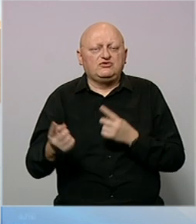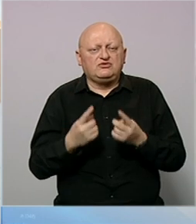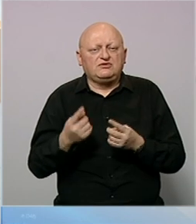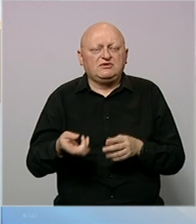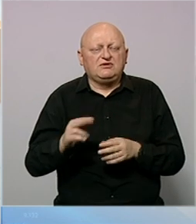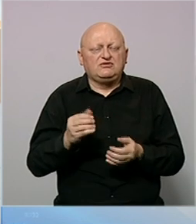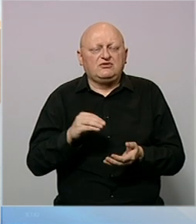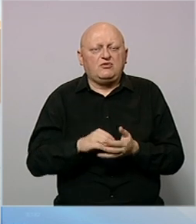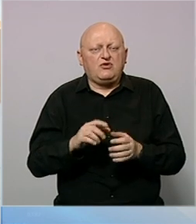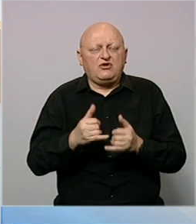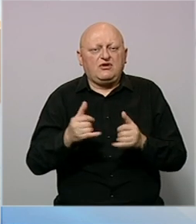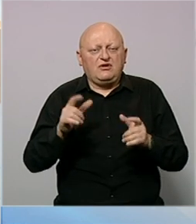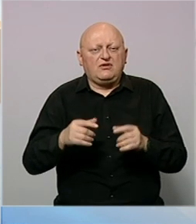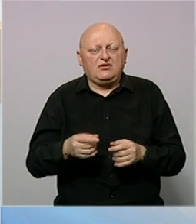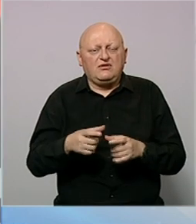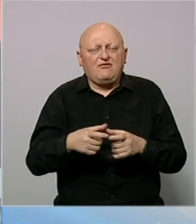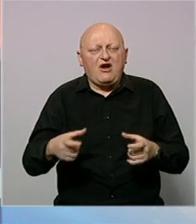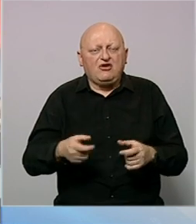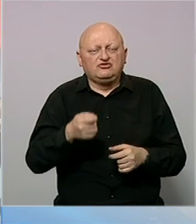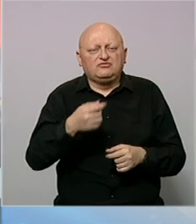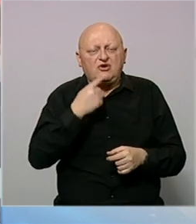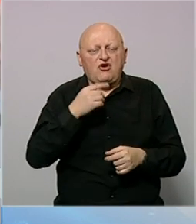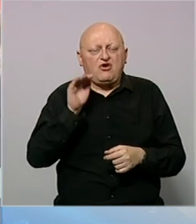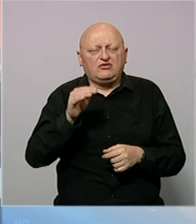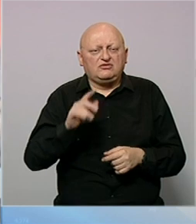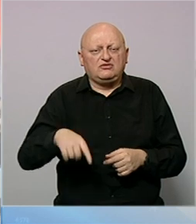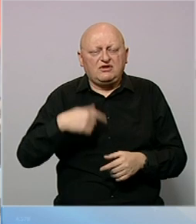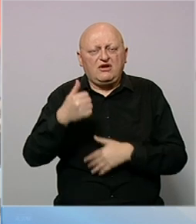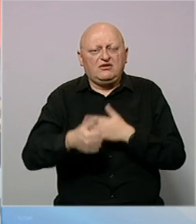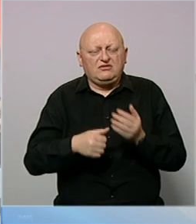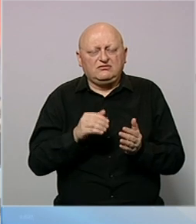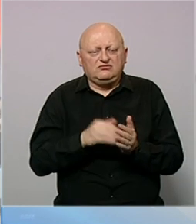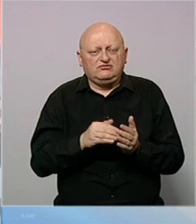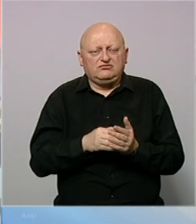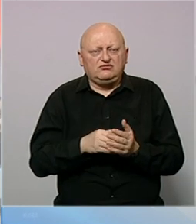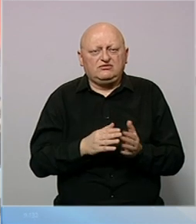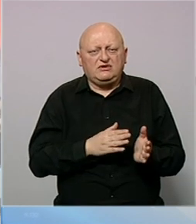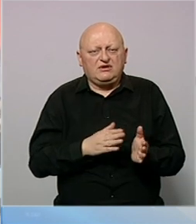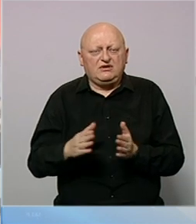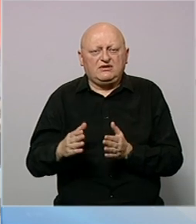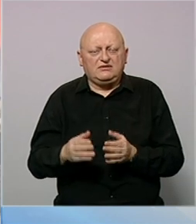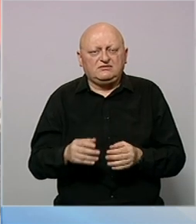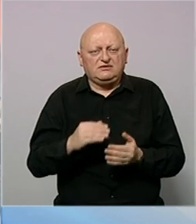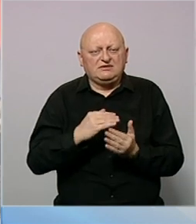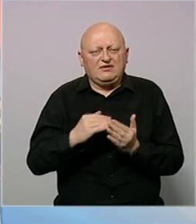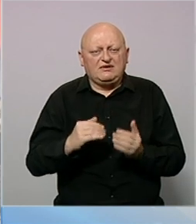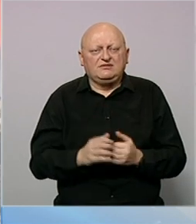najveći broj građana popraviti turistički vaučari koji bi prema najavama od naredne godine trebalo da budu redovna budžetska stavka.